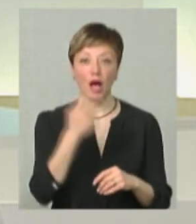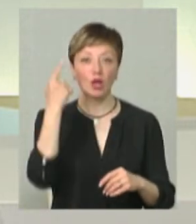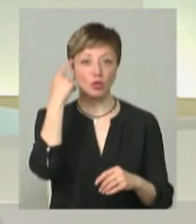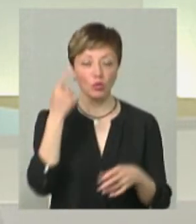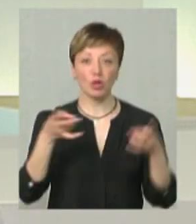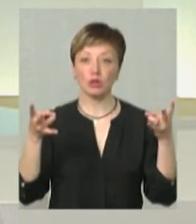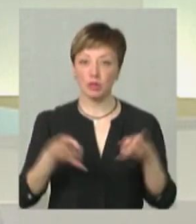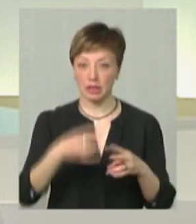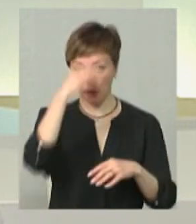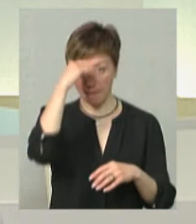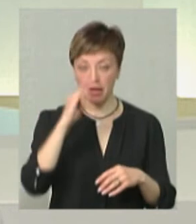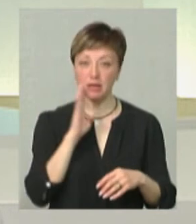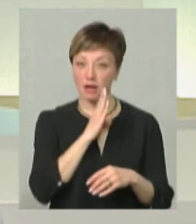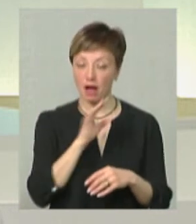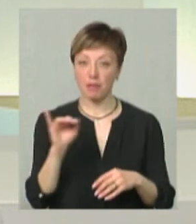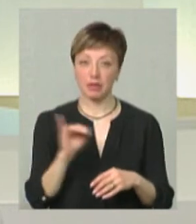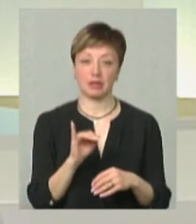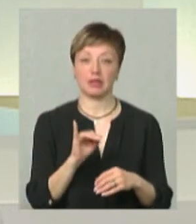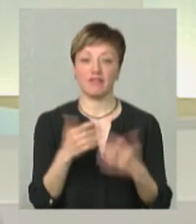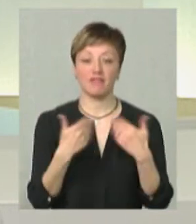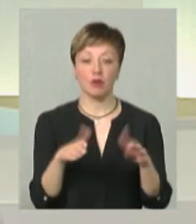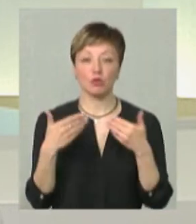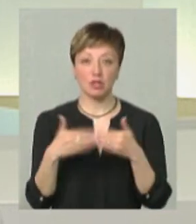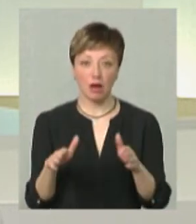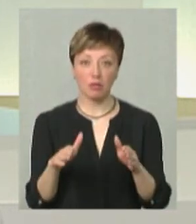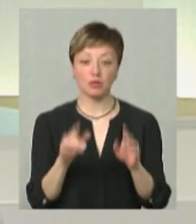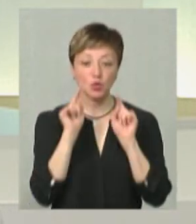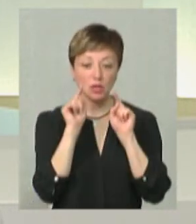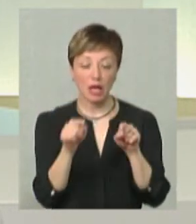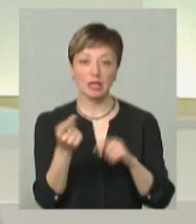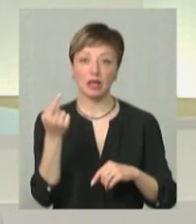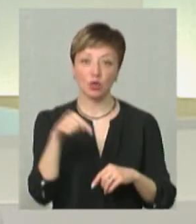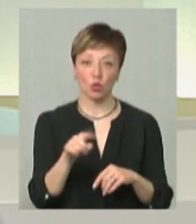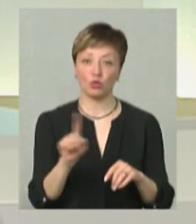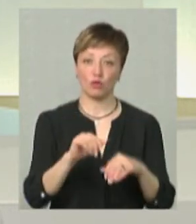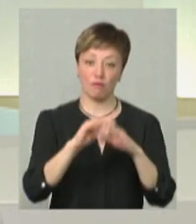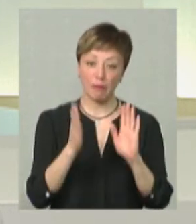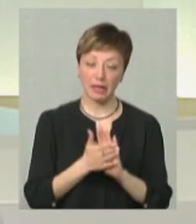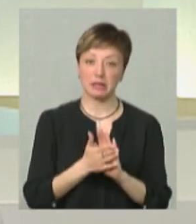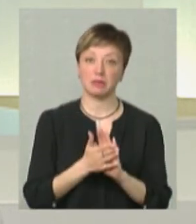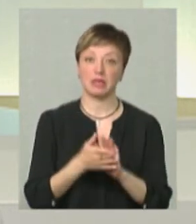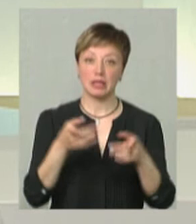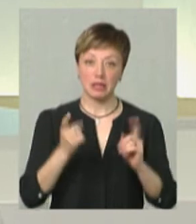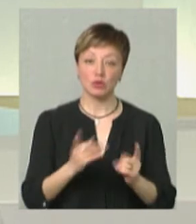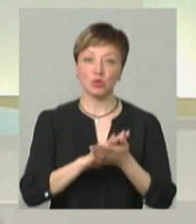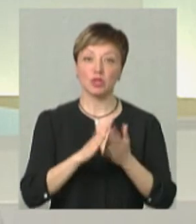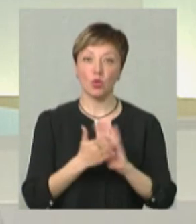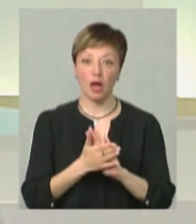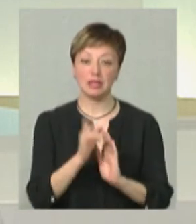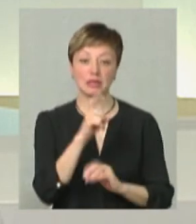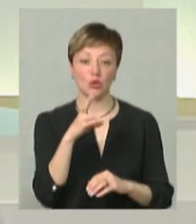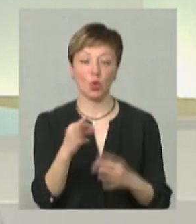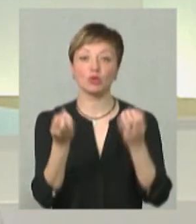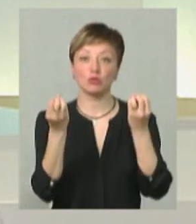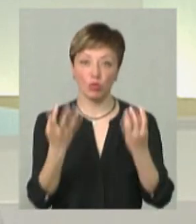необхідно батькам і випускникам зосередитися на тому, що, в принципі, дійсно, ситуація ЗНО